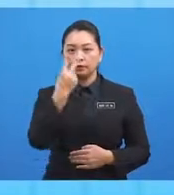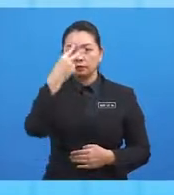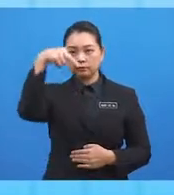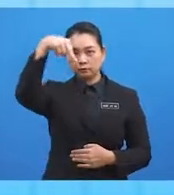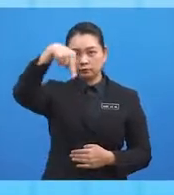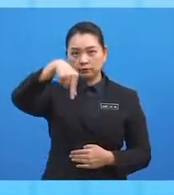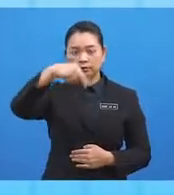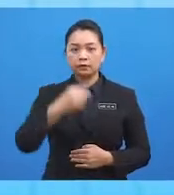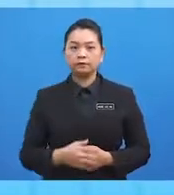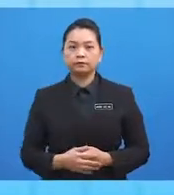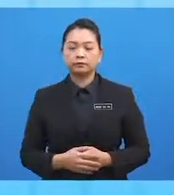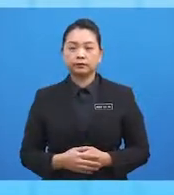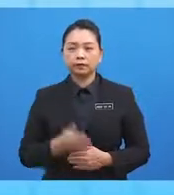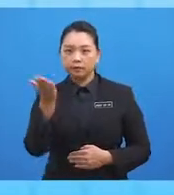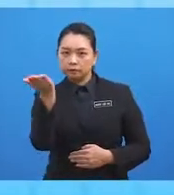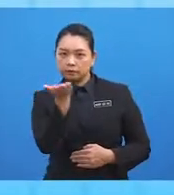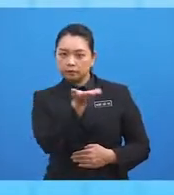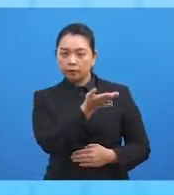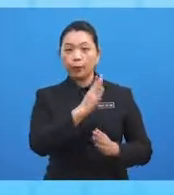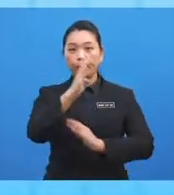keretas rentas bumi.